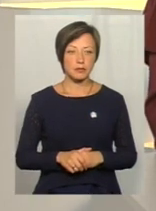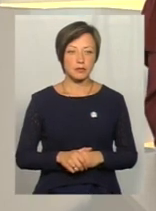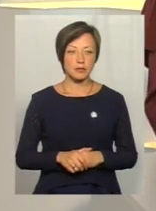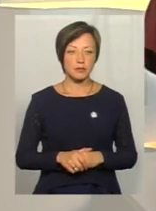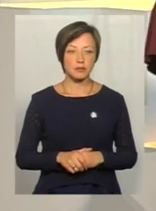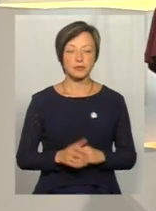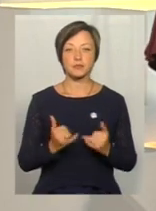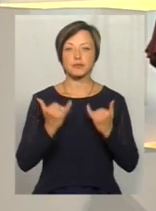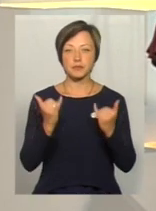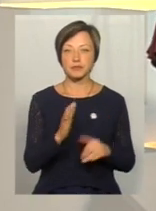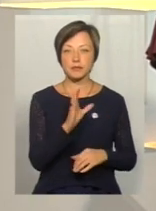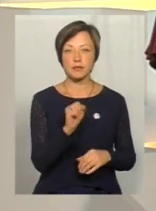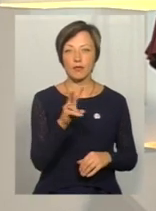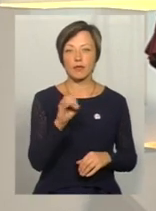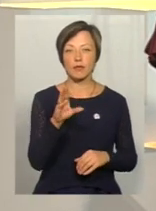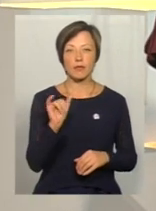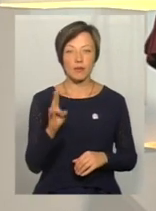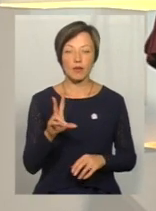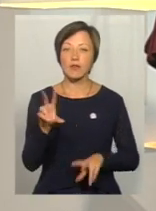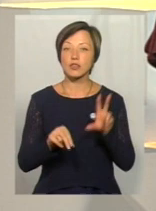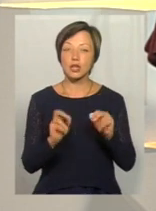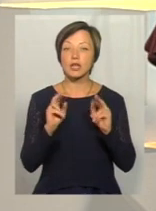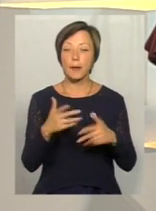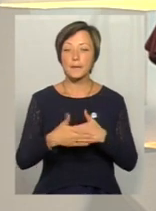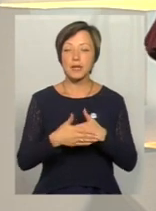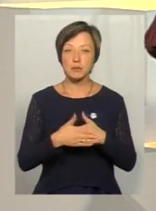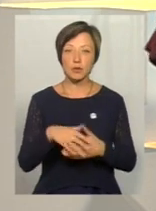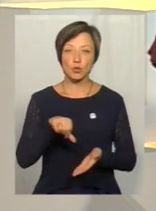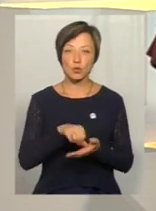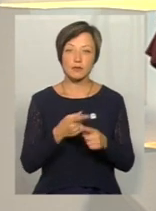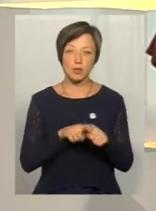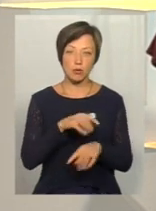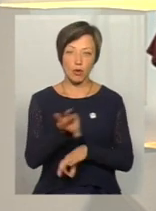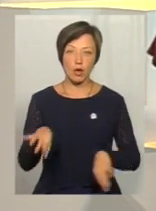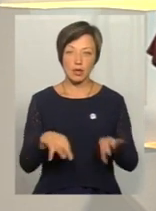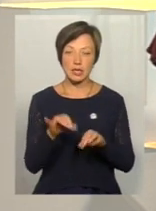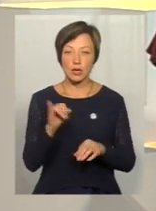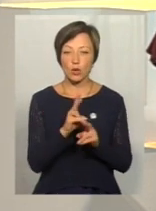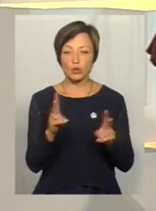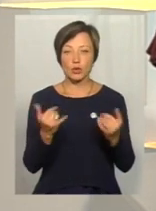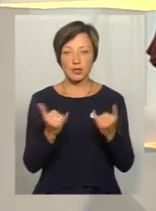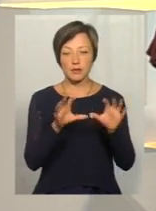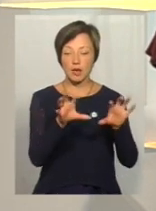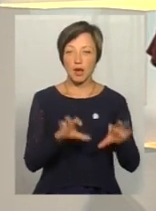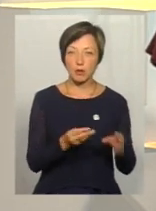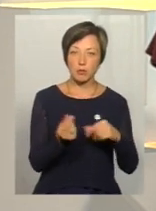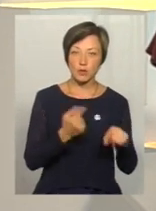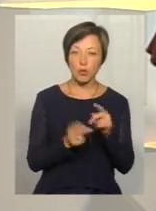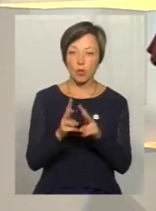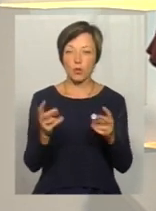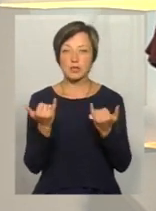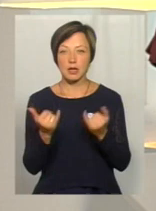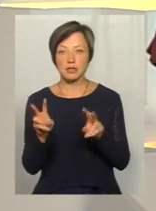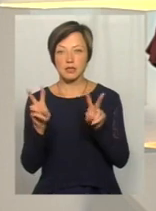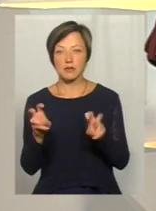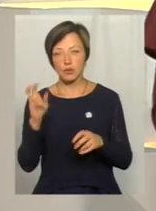Пане Валентине, як Ви вважаєте, наскільки близькою є перспектива участі у цих проєктах і тих, хто нині в легальному бізнесі, і тих, кого зараз